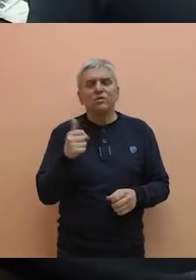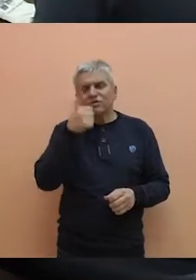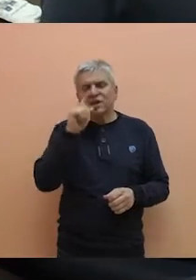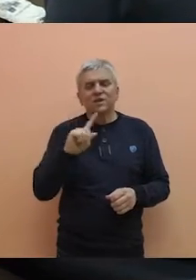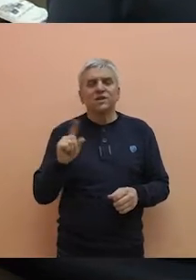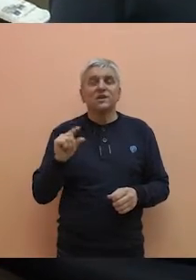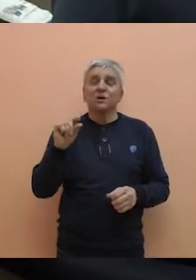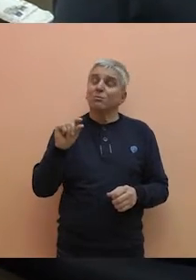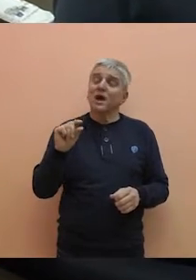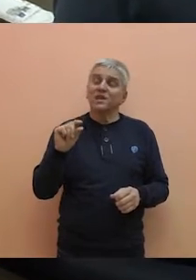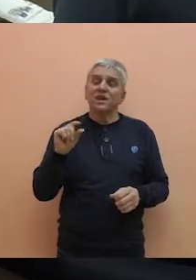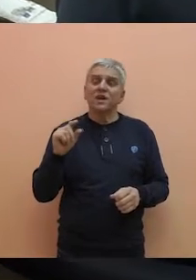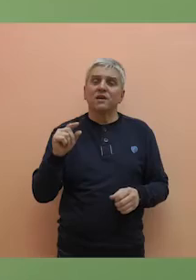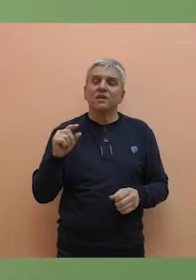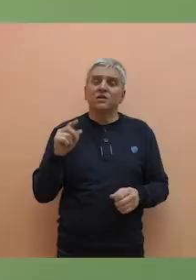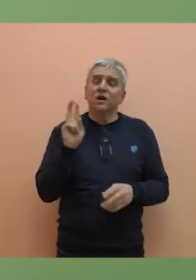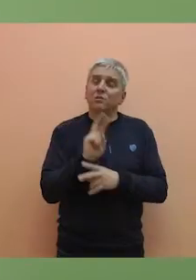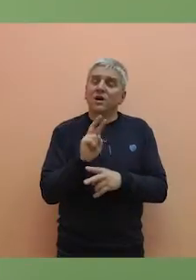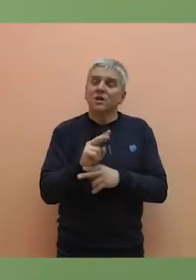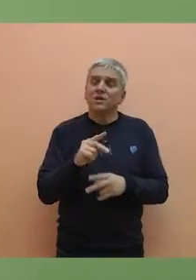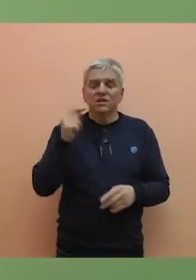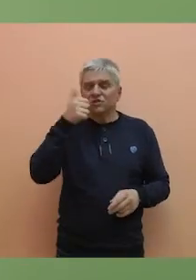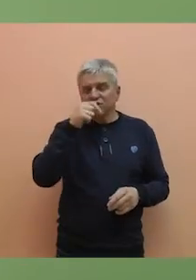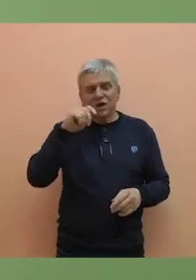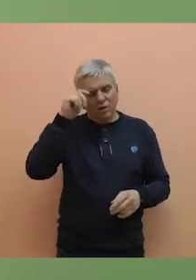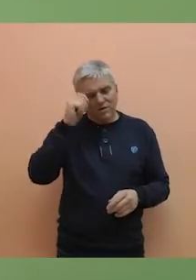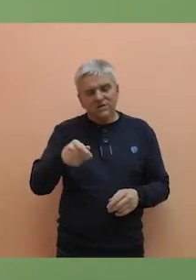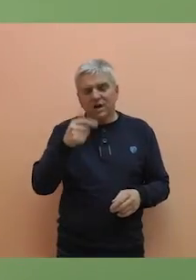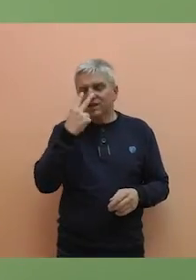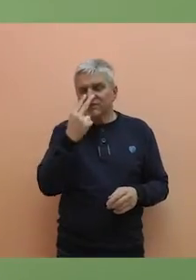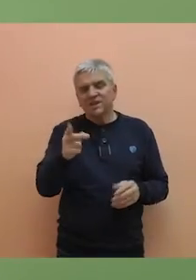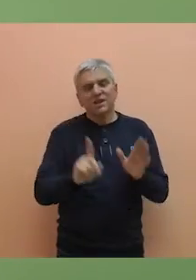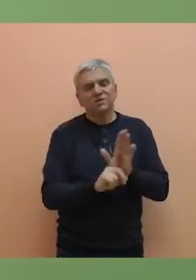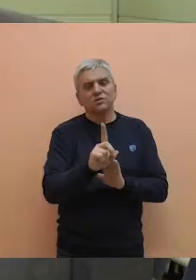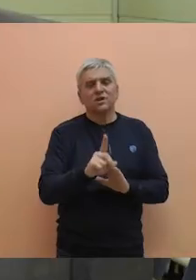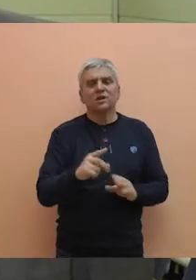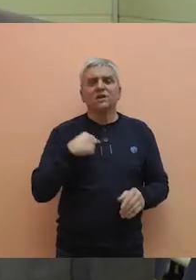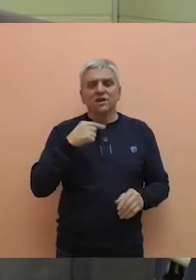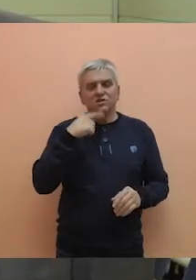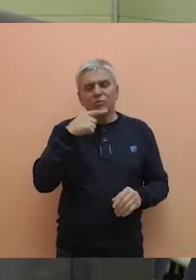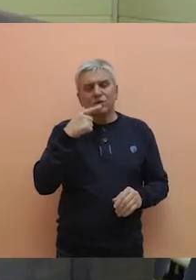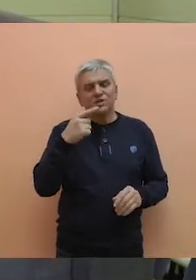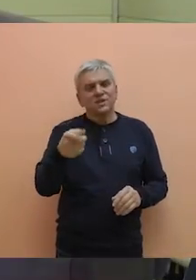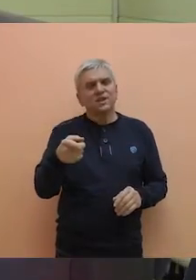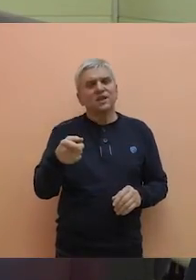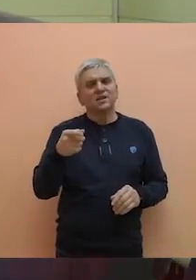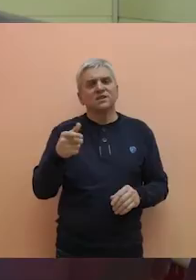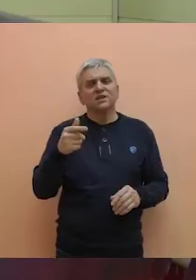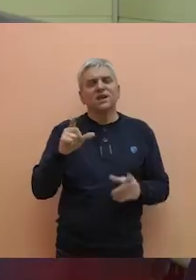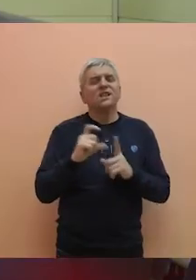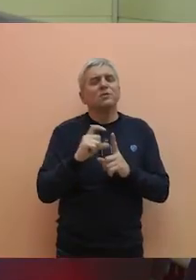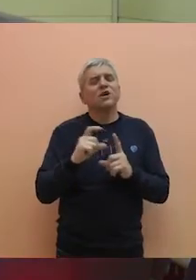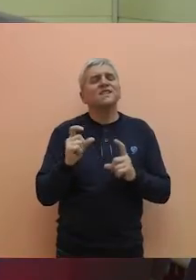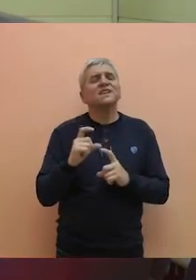i da malo manje obrata pažnje na obećanja, a više na realizaciju. Podsjetiću da je Demokratska